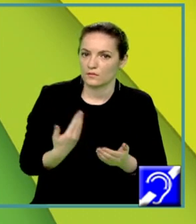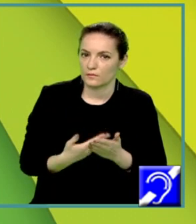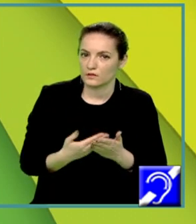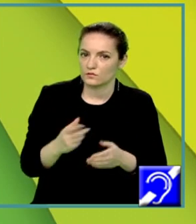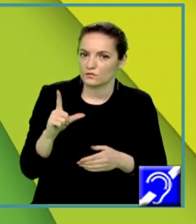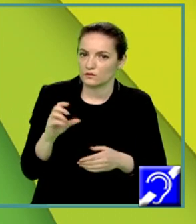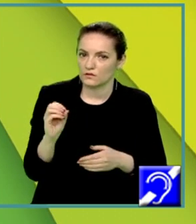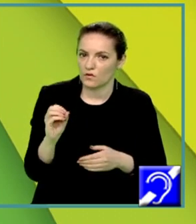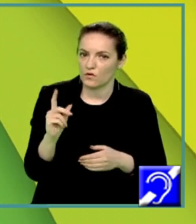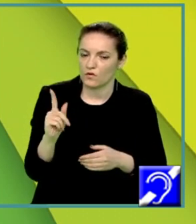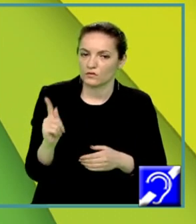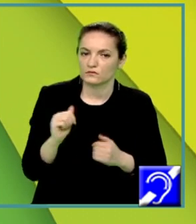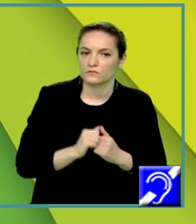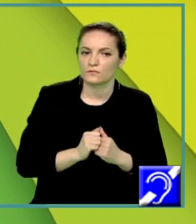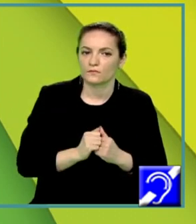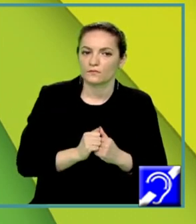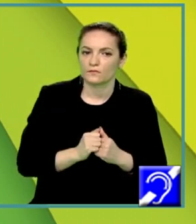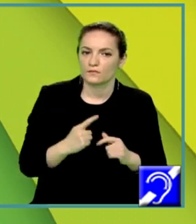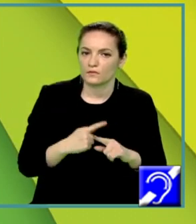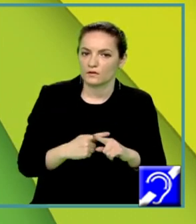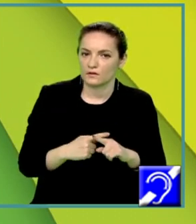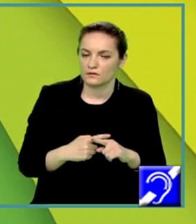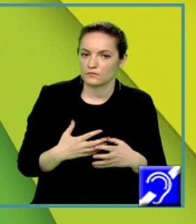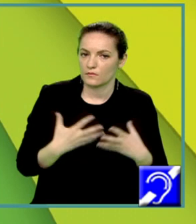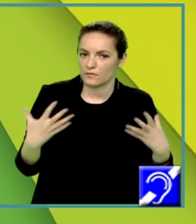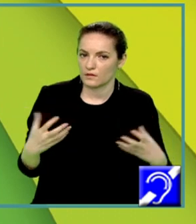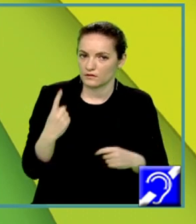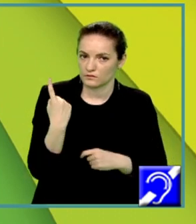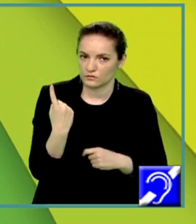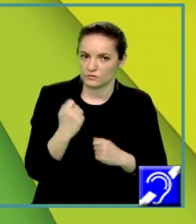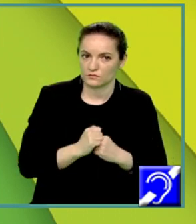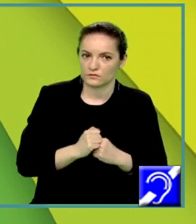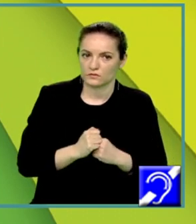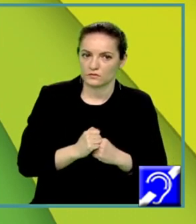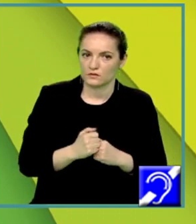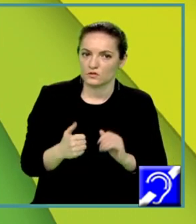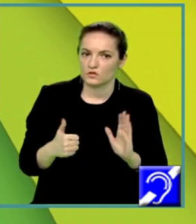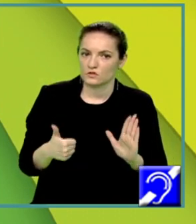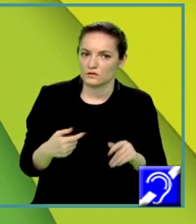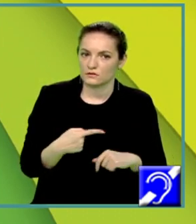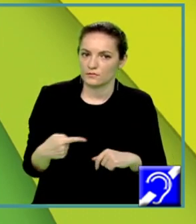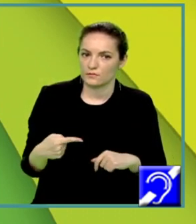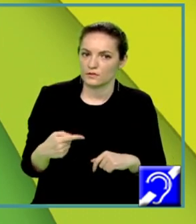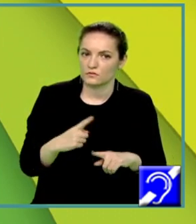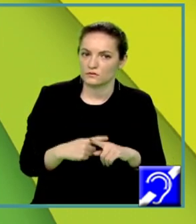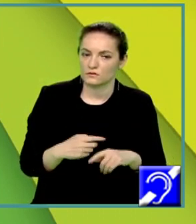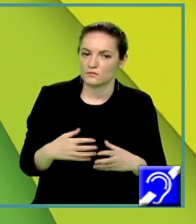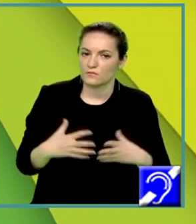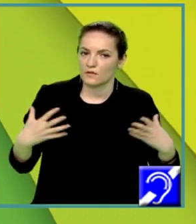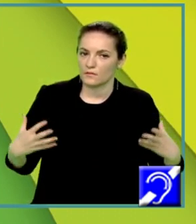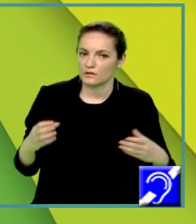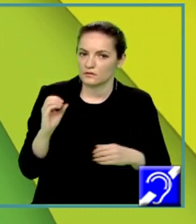logaritm de unde rezultă x mai mare decât 1 și 6 minus x strict mai mare ca 0,